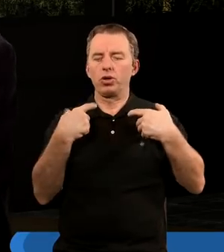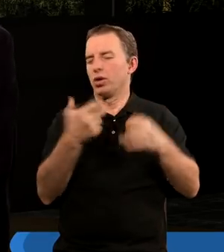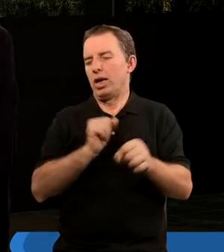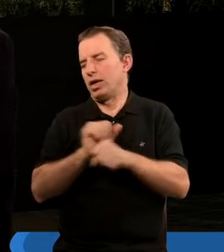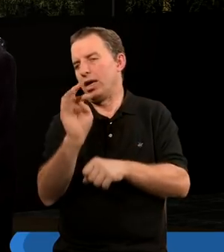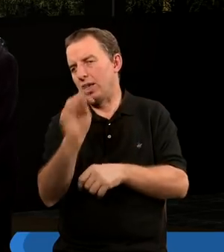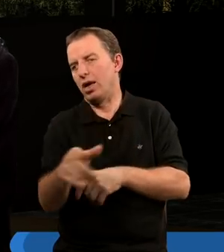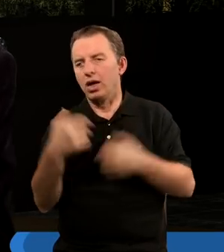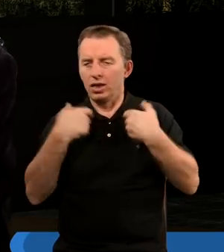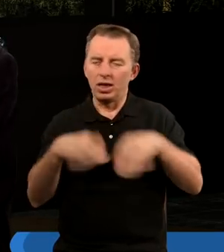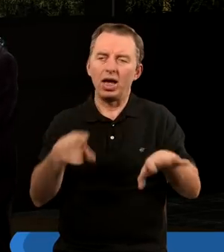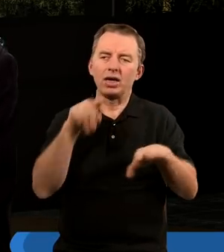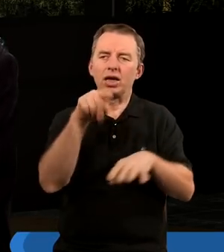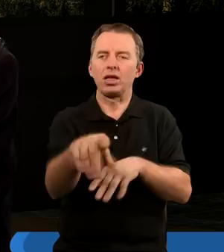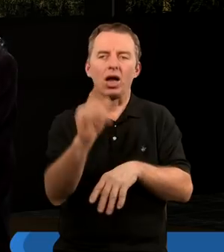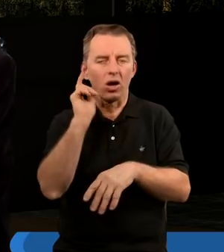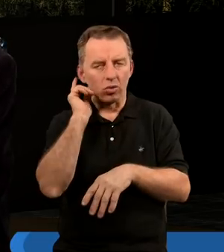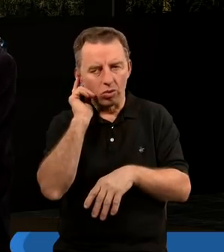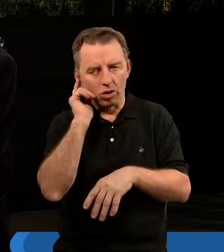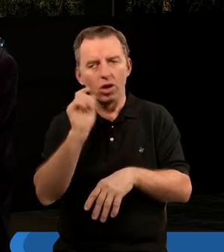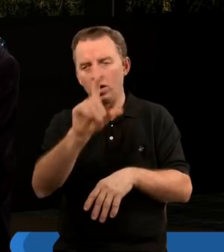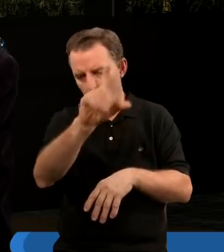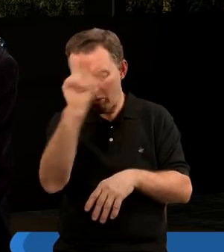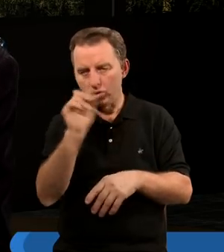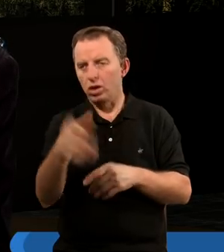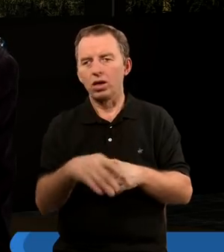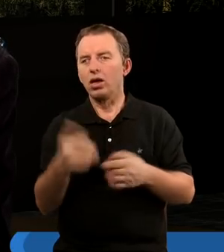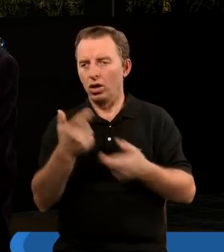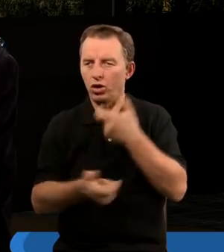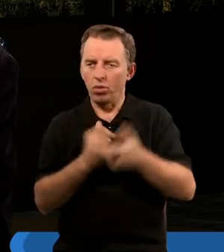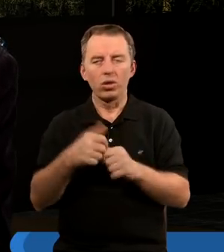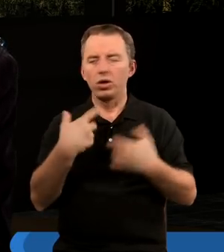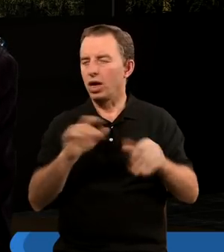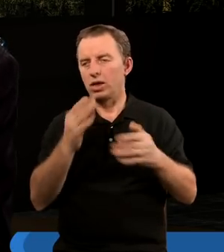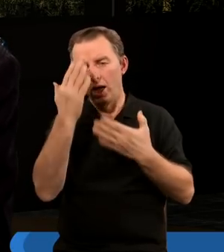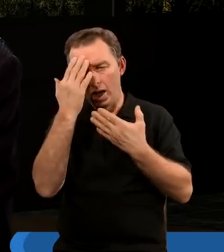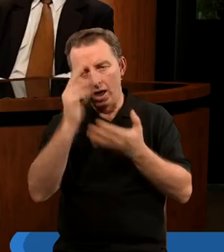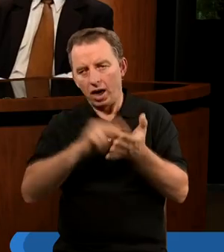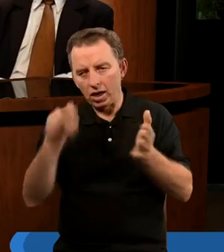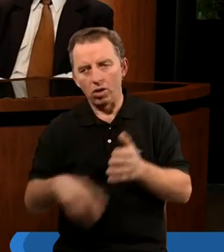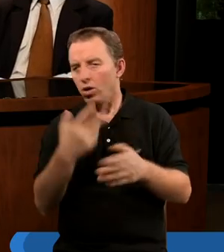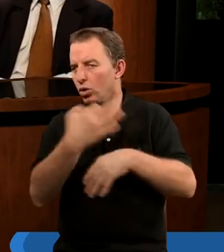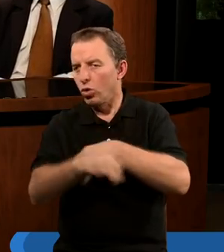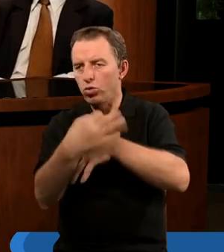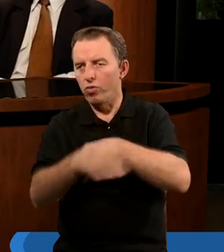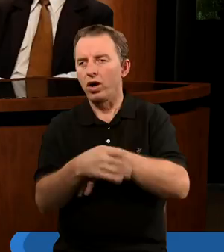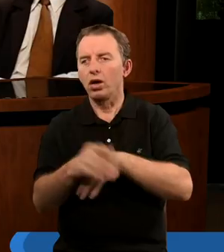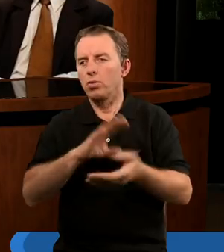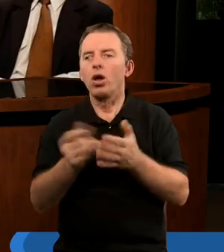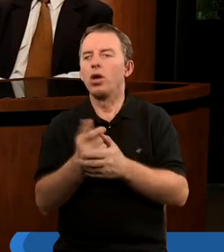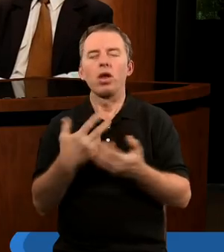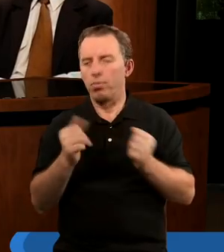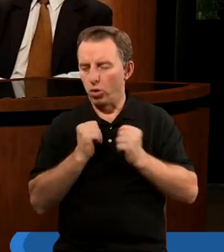jest tak. Nie chcę tego słuchać. Ile ludzi tak rezygnuje z czytania Pisma Świętego. Nie bójmy się tego.